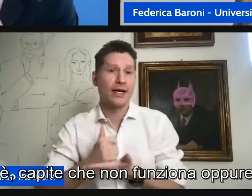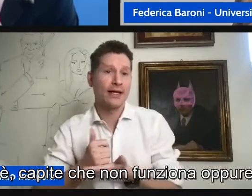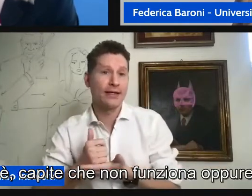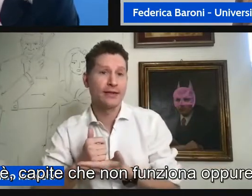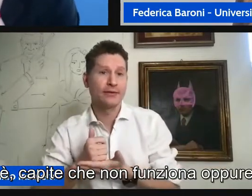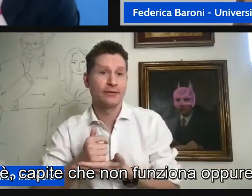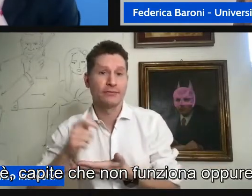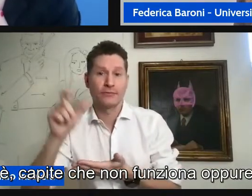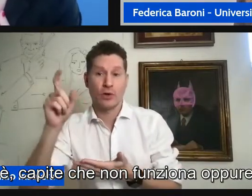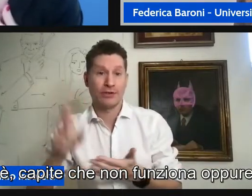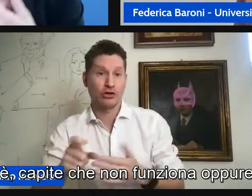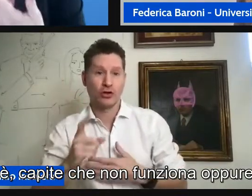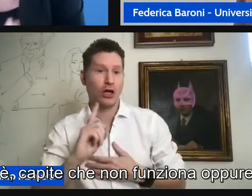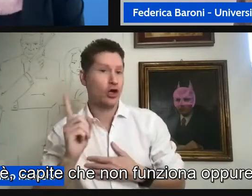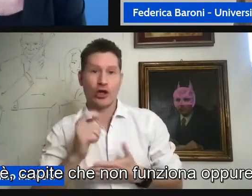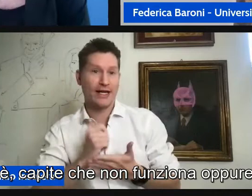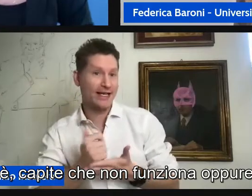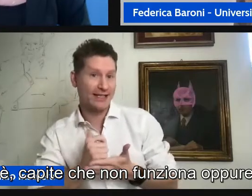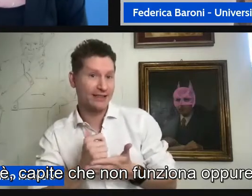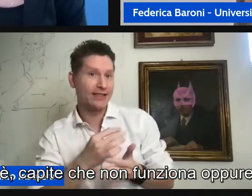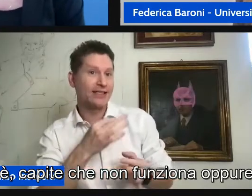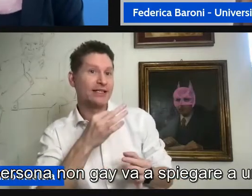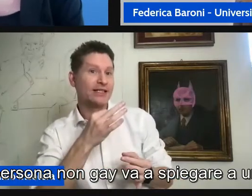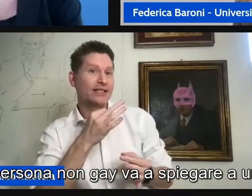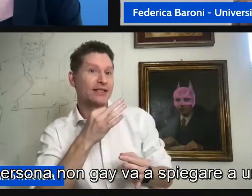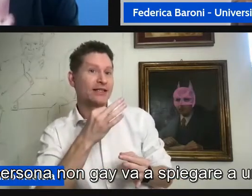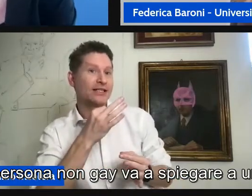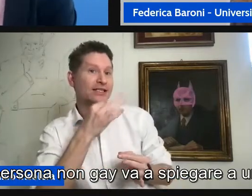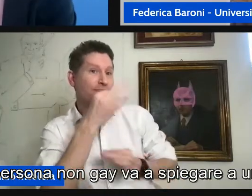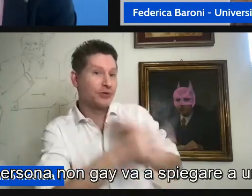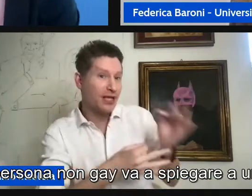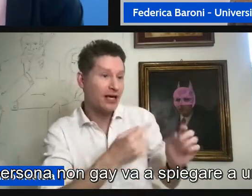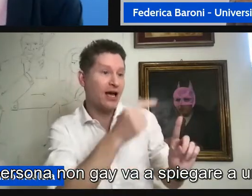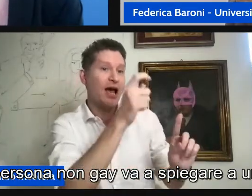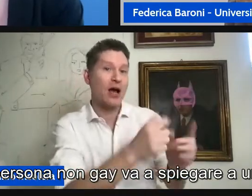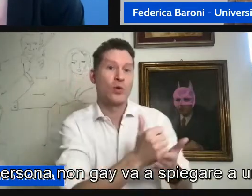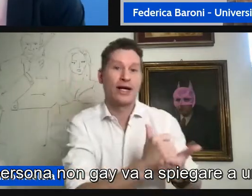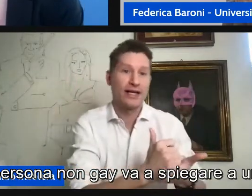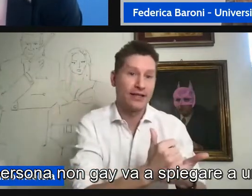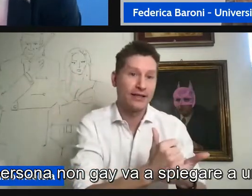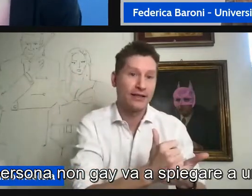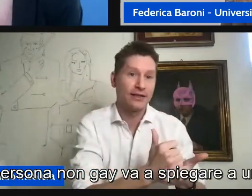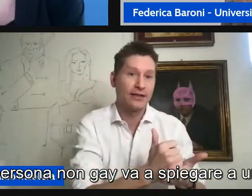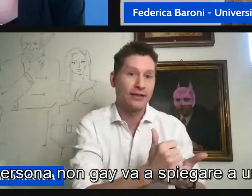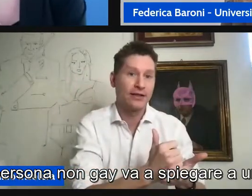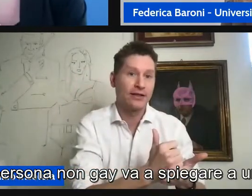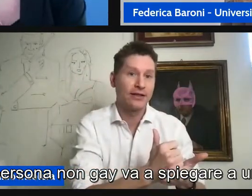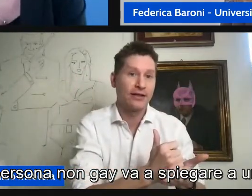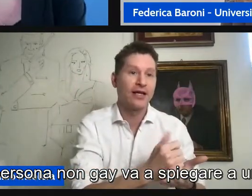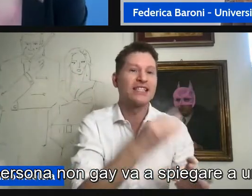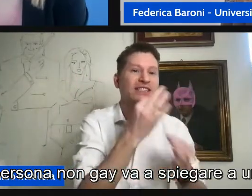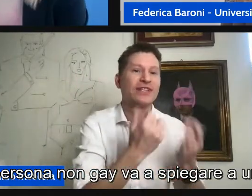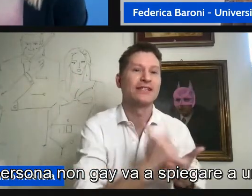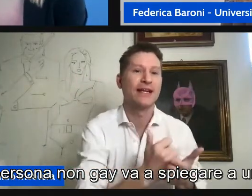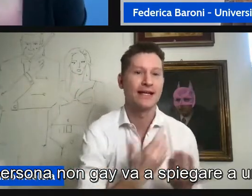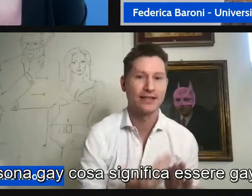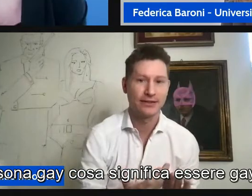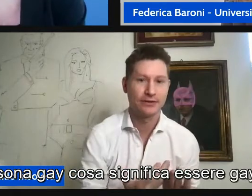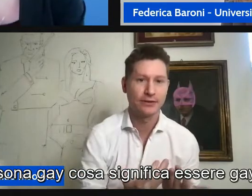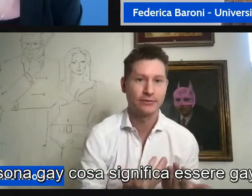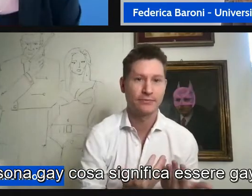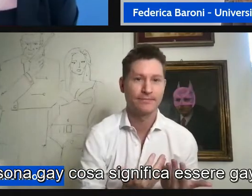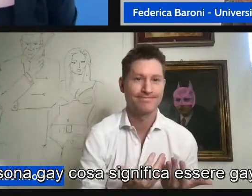cioè capite che non funziona oppure una persona non gay va a spiegare a una persona gay